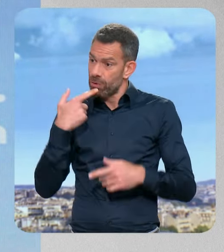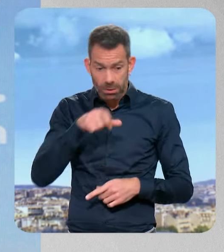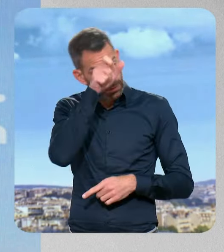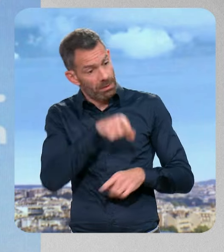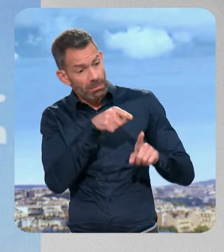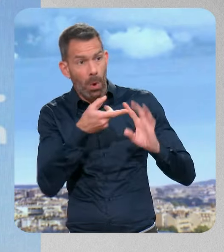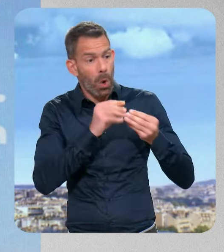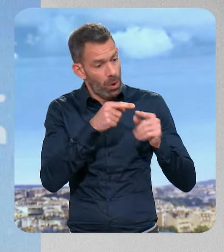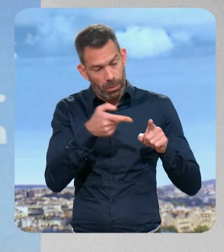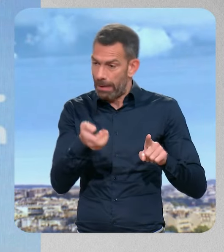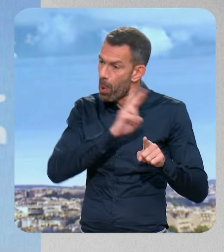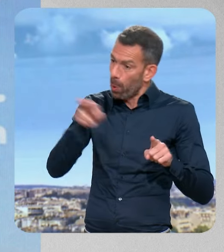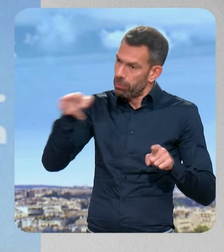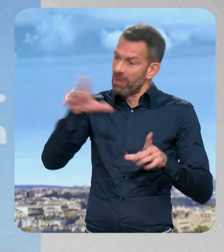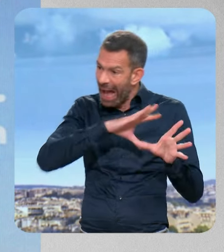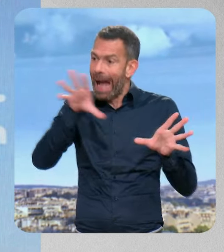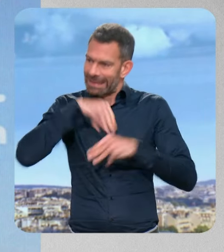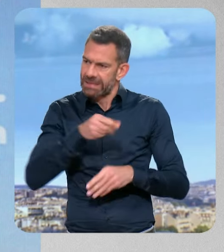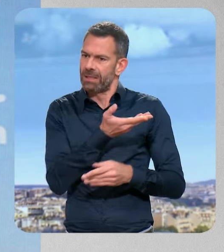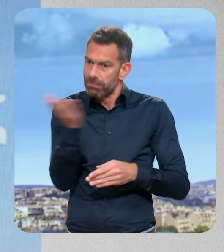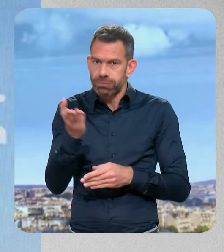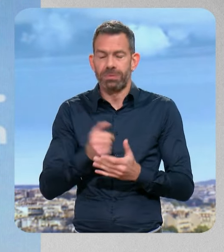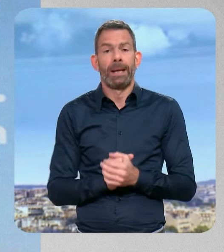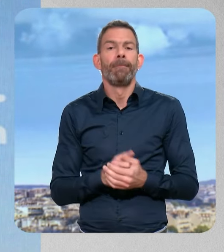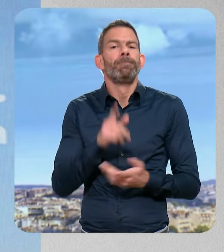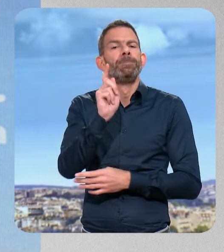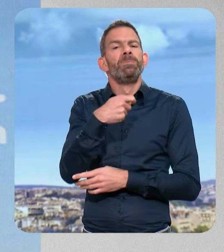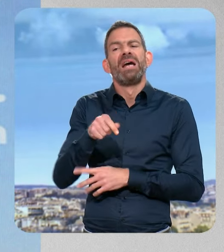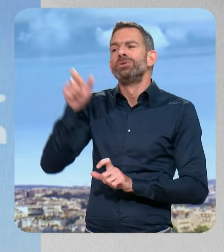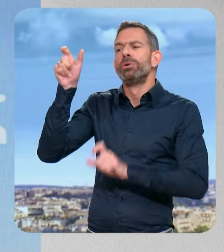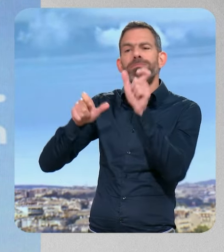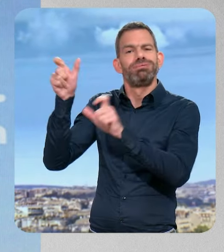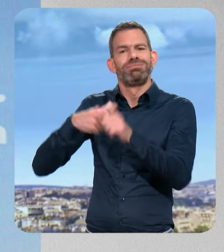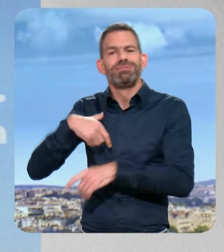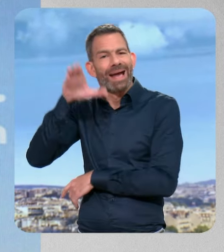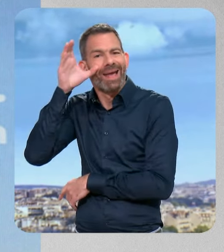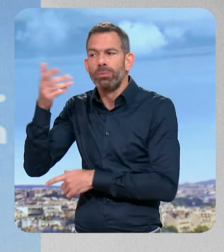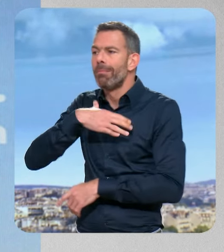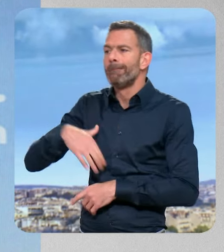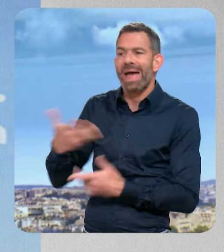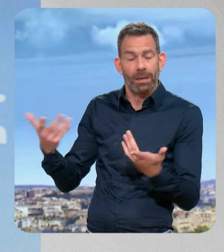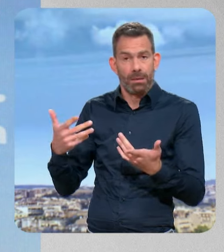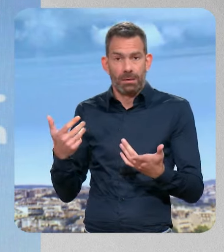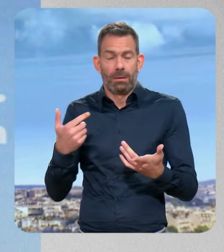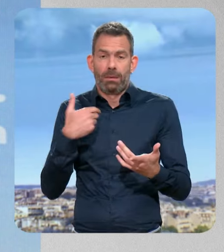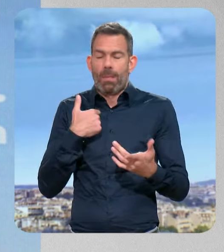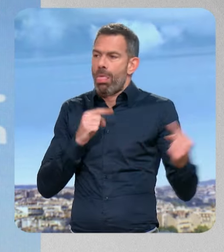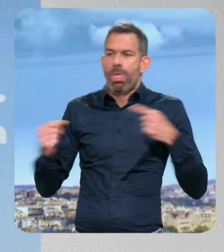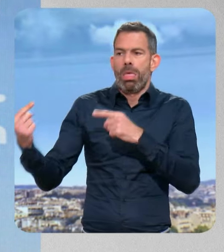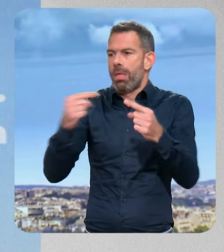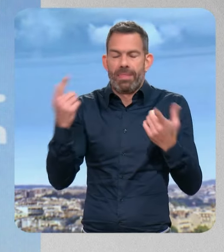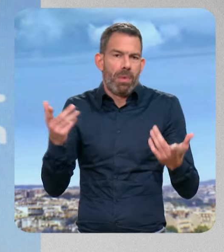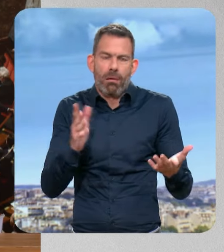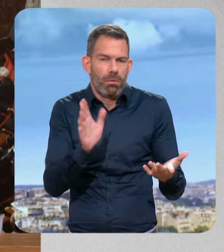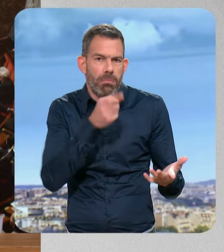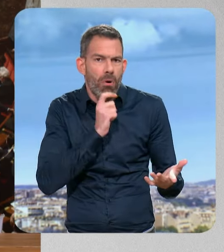qui pose des difficultés sur l'ordre public. Donc, évidemment, je vais écouter les élus. C'est mon ADN d'élus local. Je ne sais pas, moi, faire un débat avant l'heure. Le débat va avoir lieu